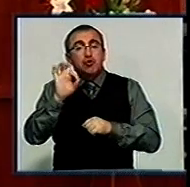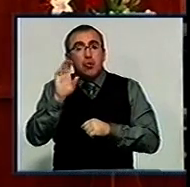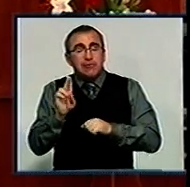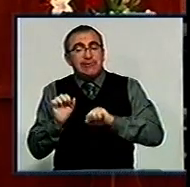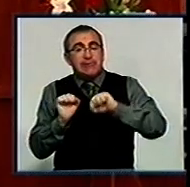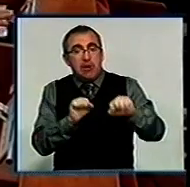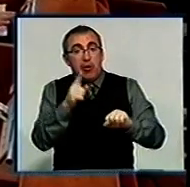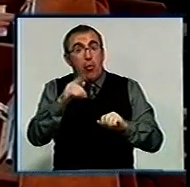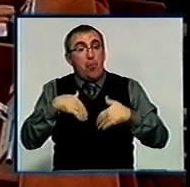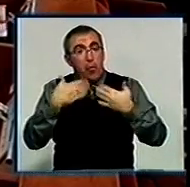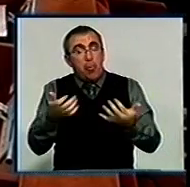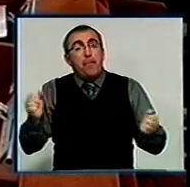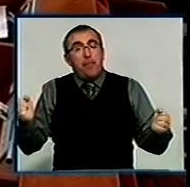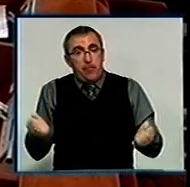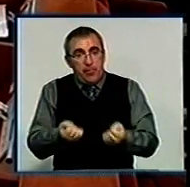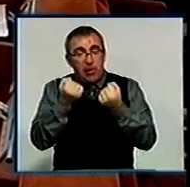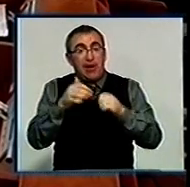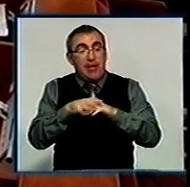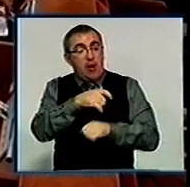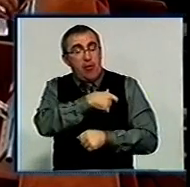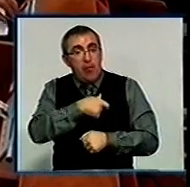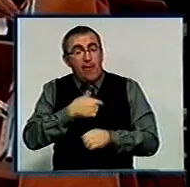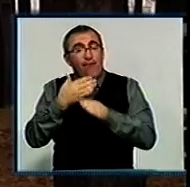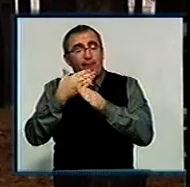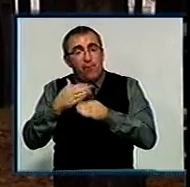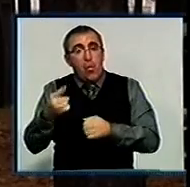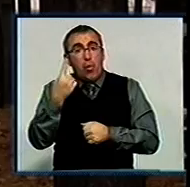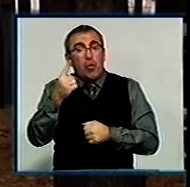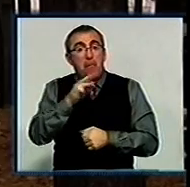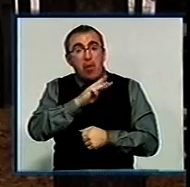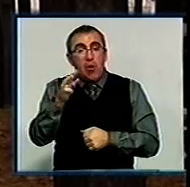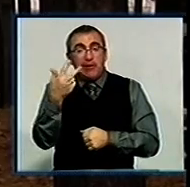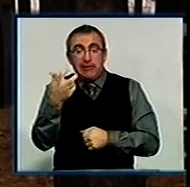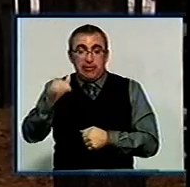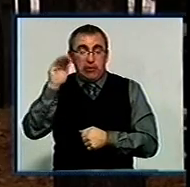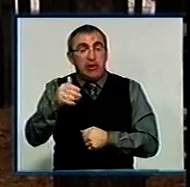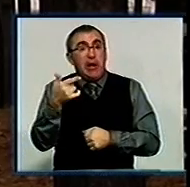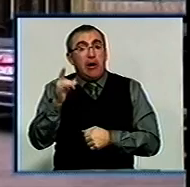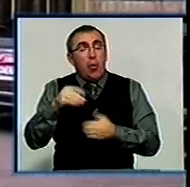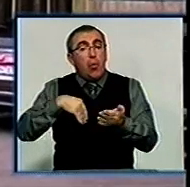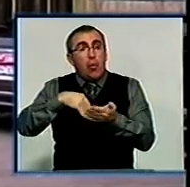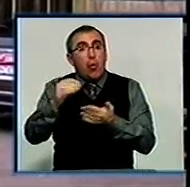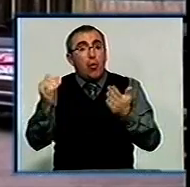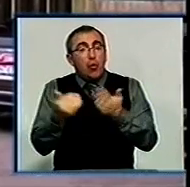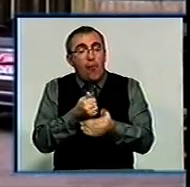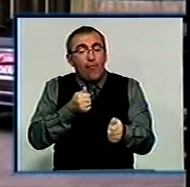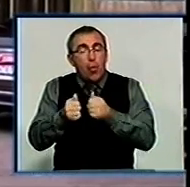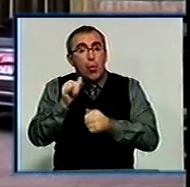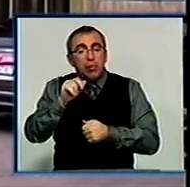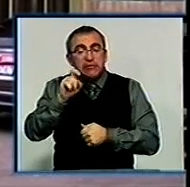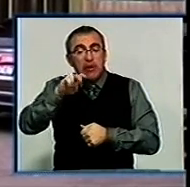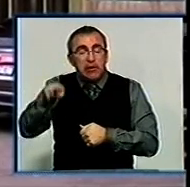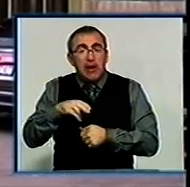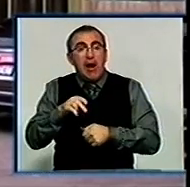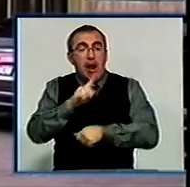Її пропозицію підтримали. Також народні обранці проголосували за виділення 1 мільйона 300 тисяч гривень на закупівлю нового апарату УЗД для